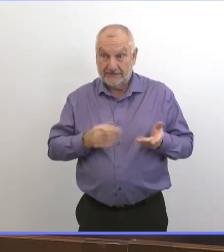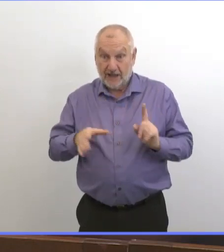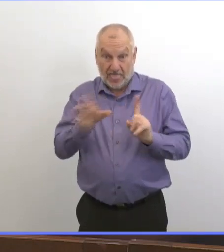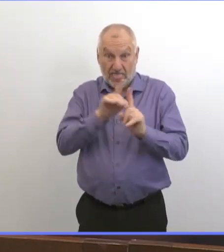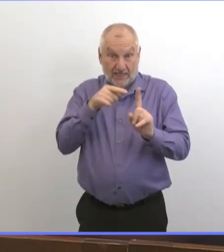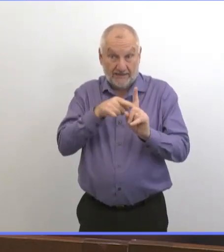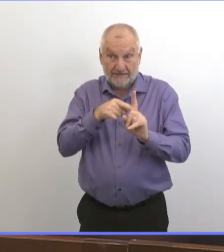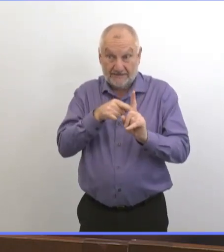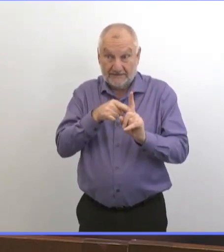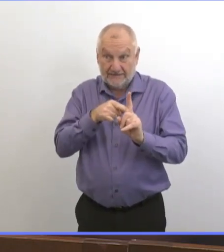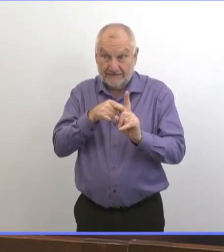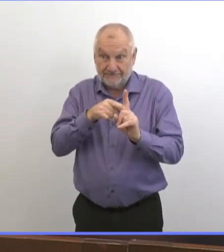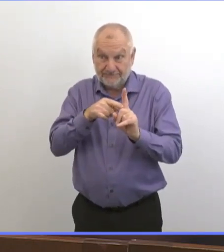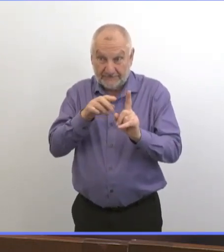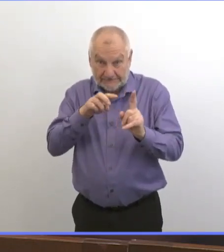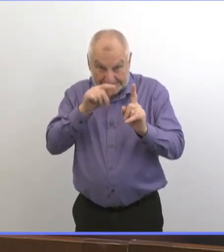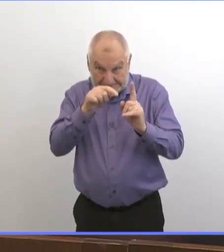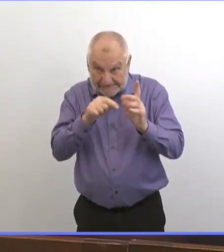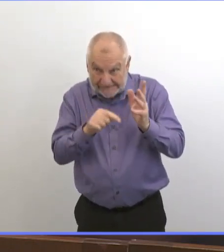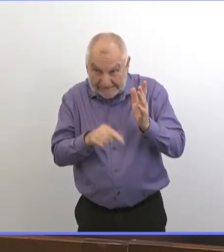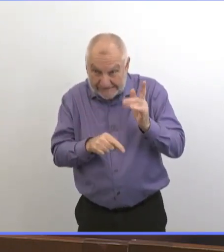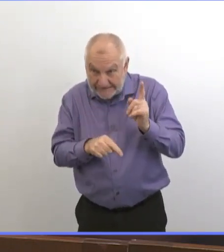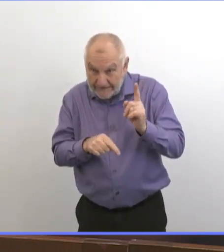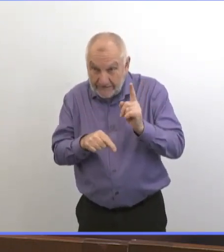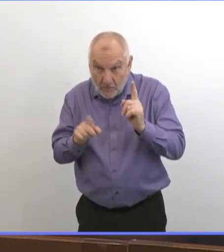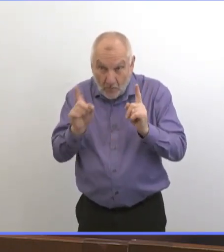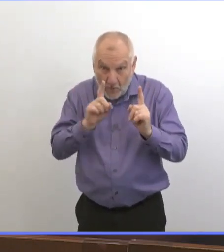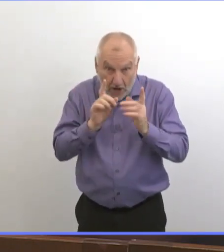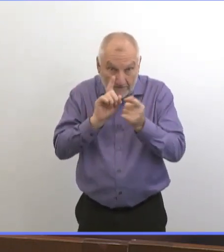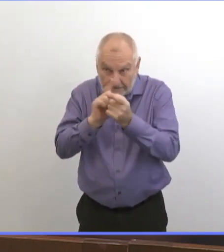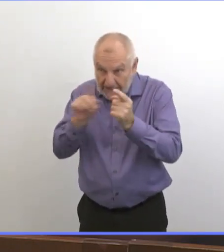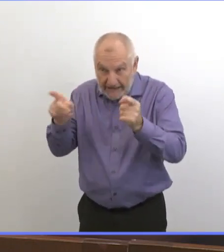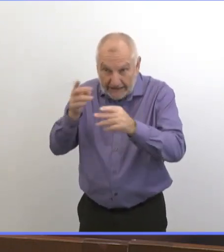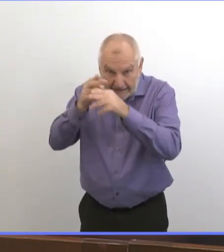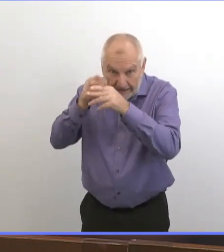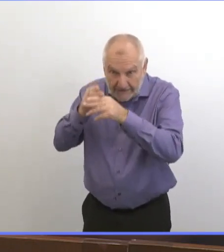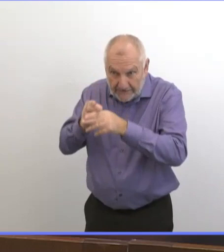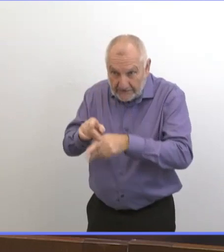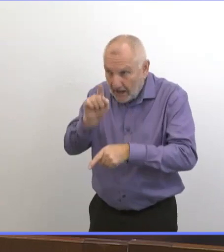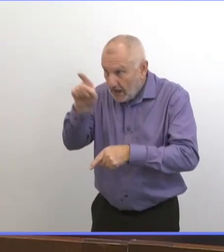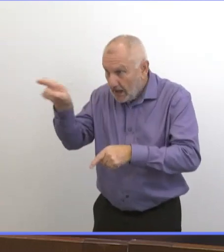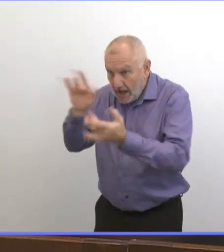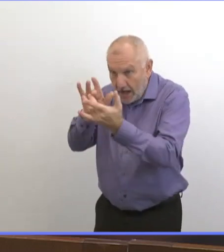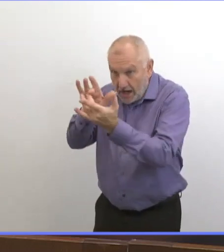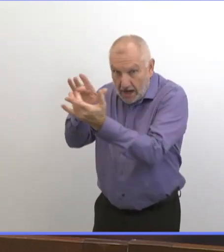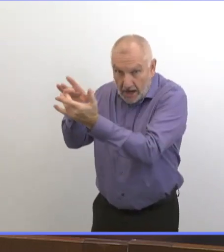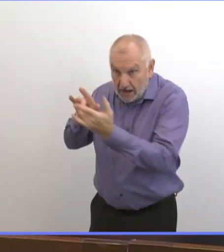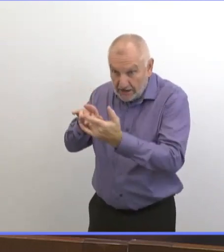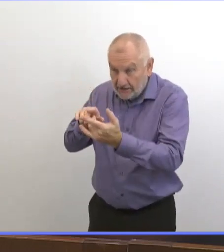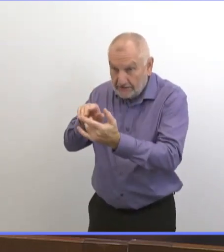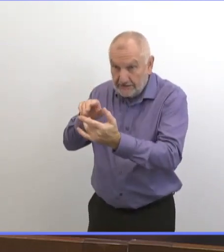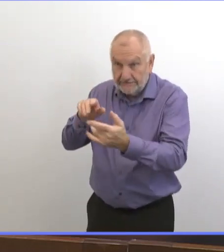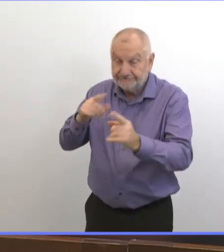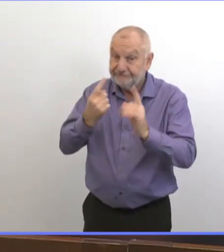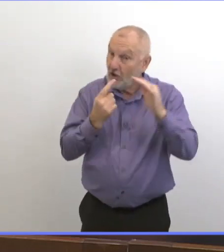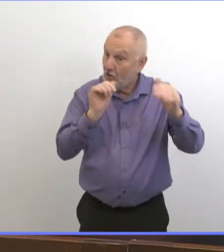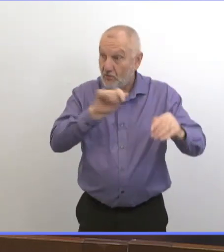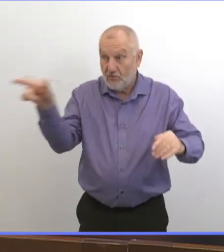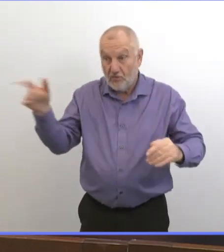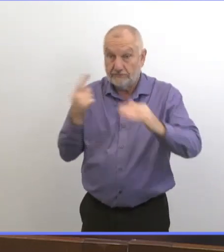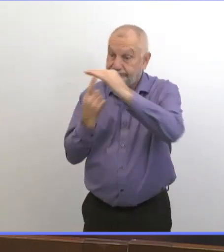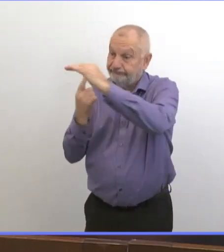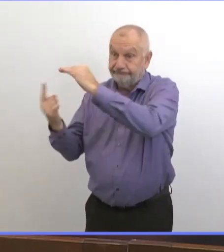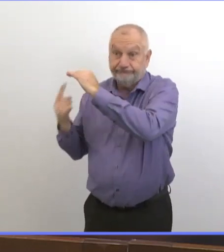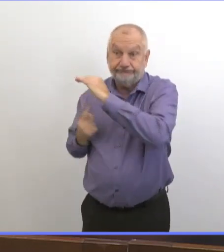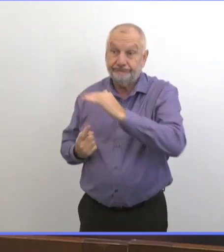Il y a beaucoup de choses qui sont permises grâce à ça. Grâce à l'auto-isolement, ça